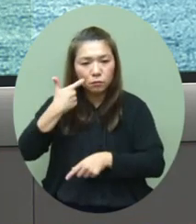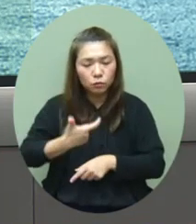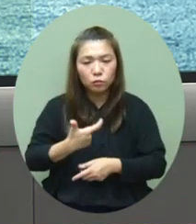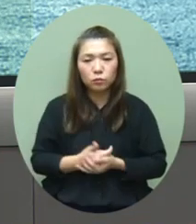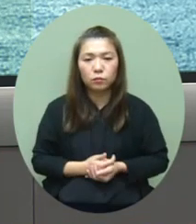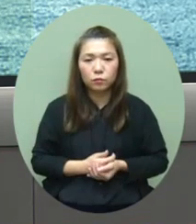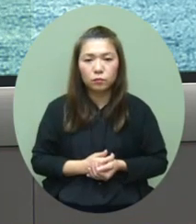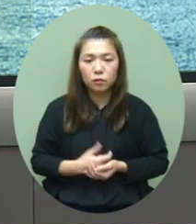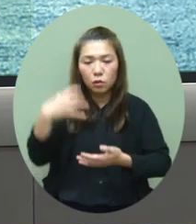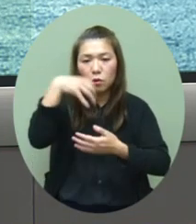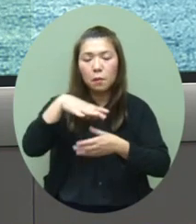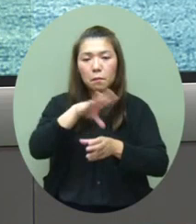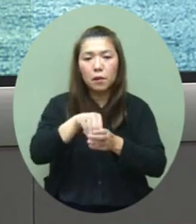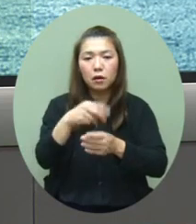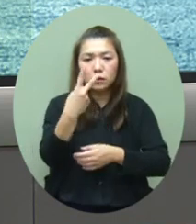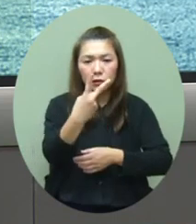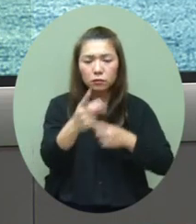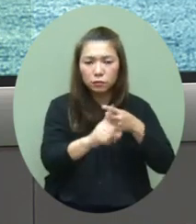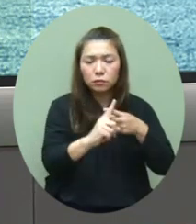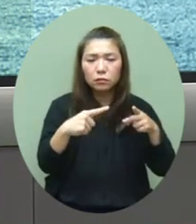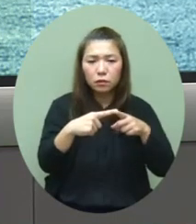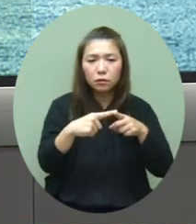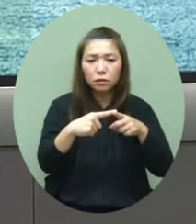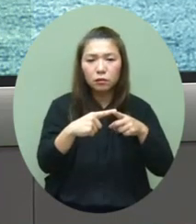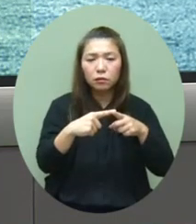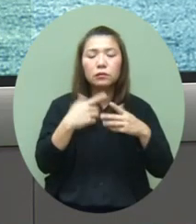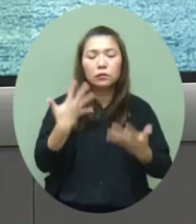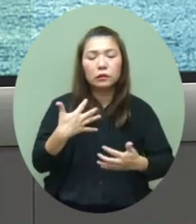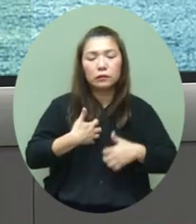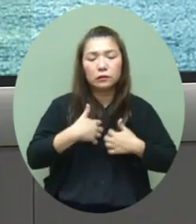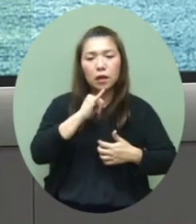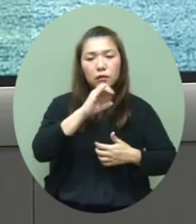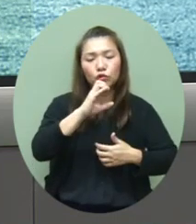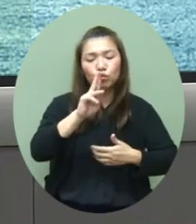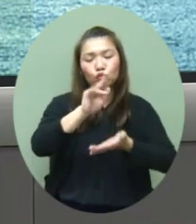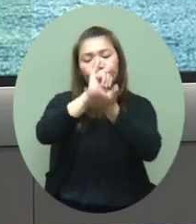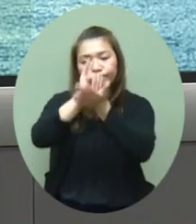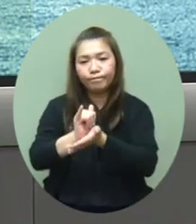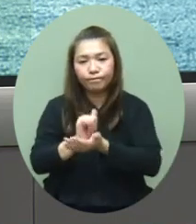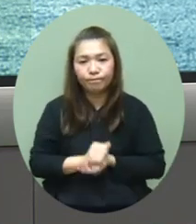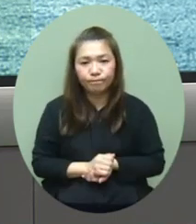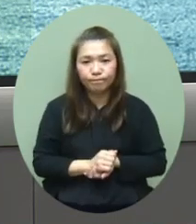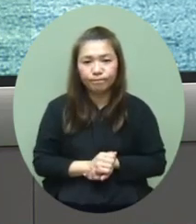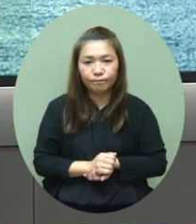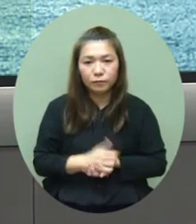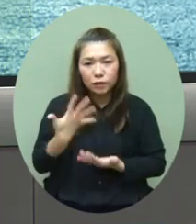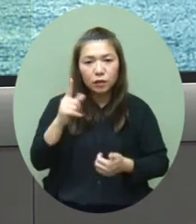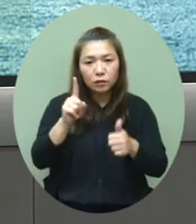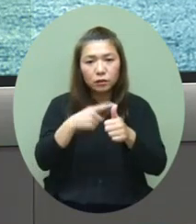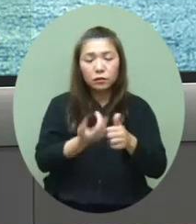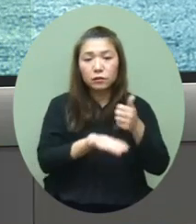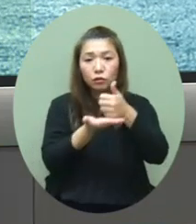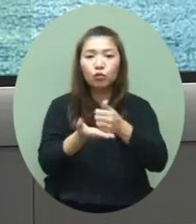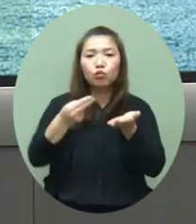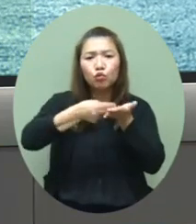病人当中两名危态的病人正接受深切的治疗我们现在想给